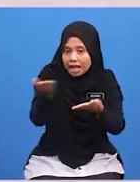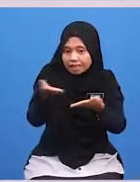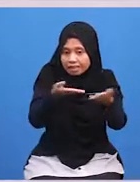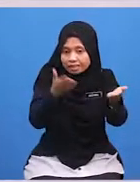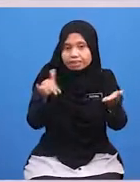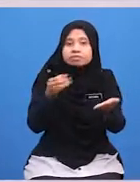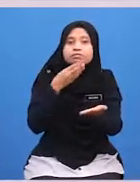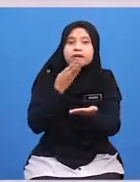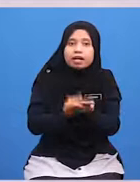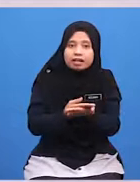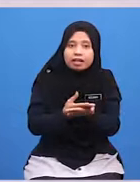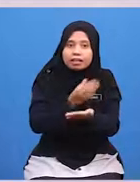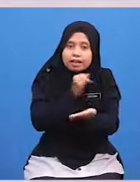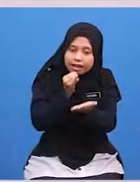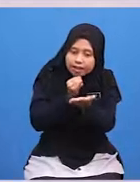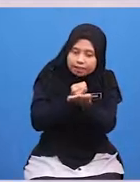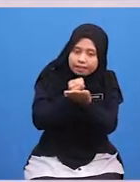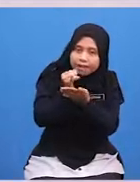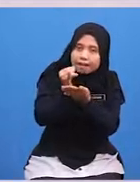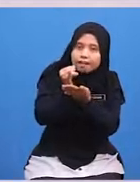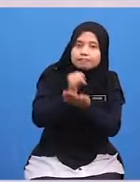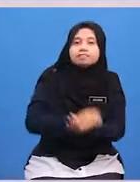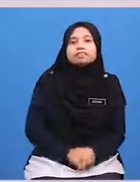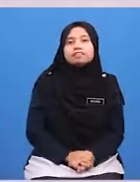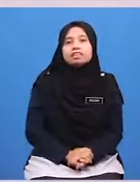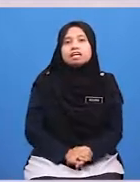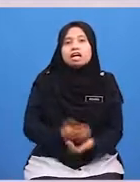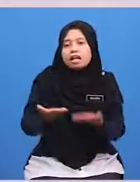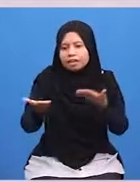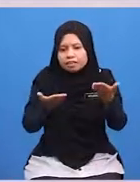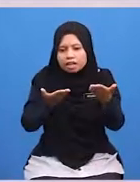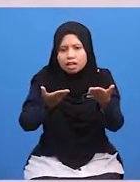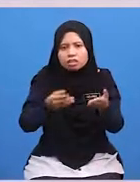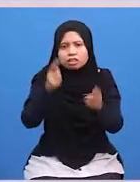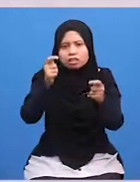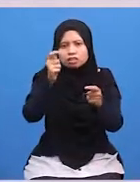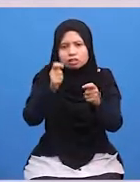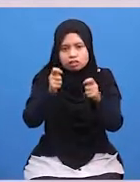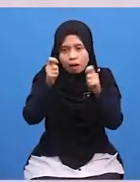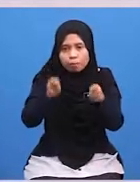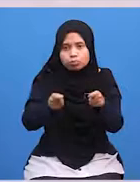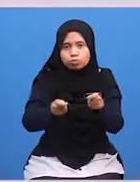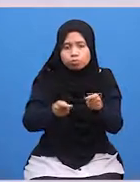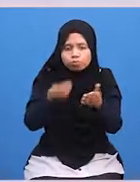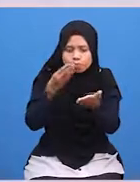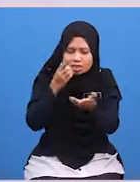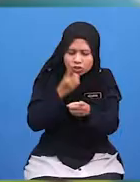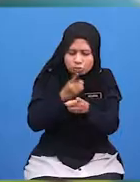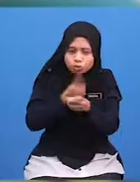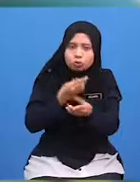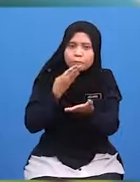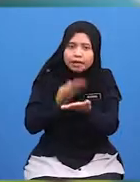Baik Dan Ikhlas Layanlah Tetamu Yang Hadir Dengan Sebaik Mungkin